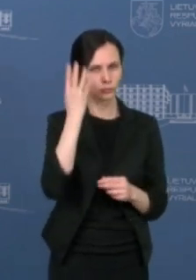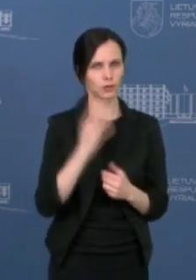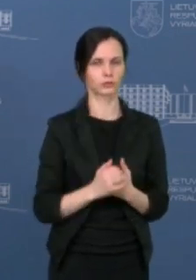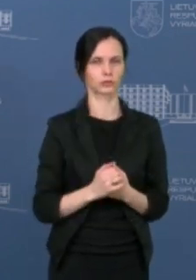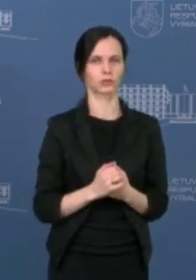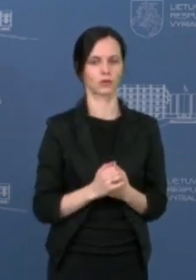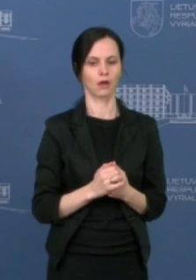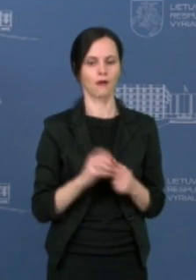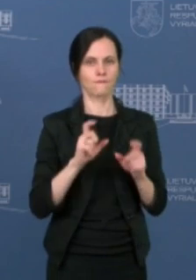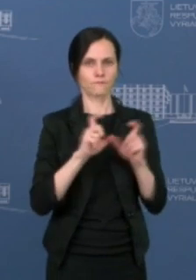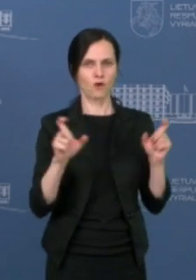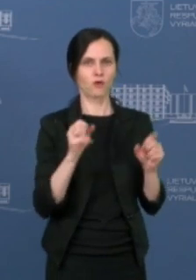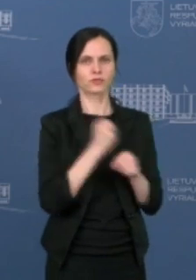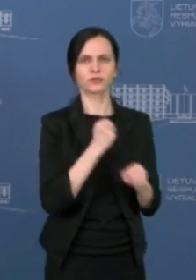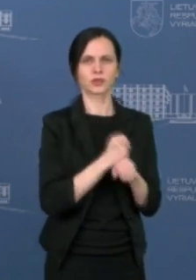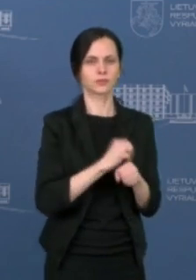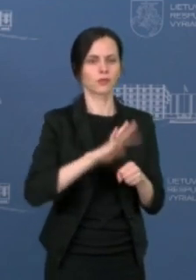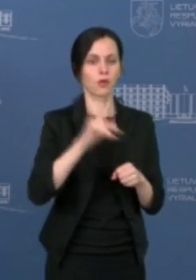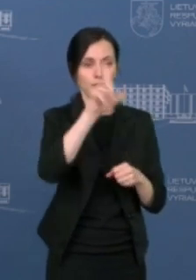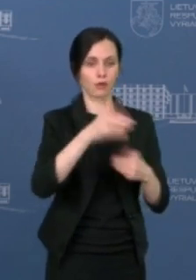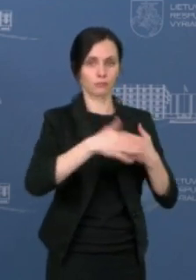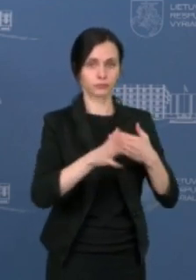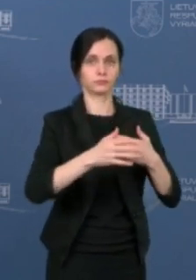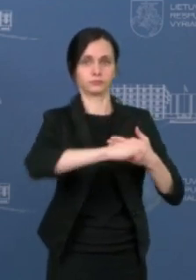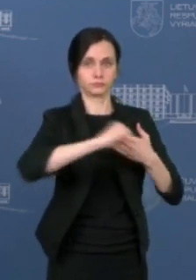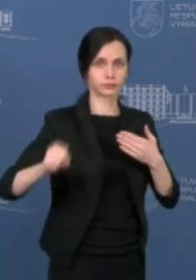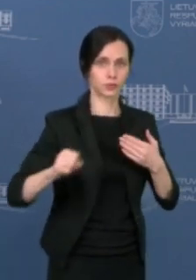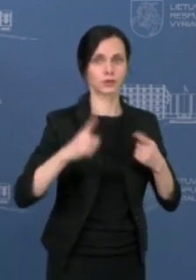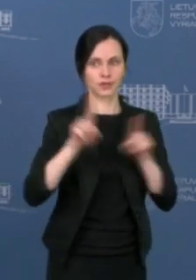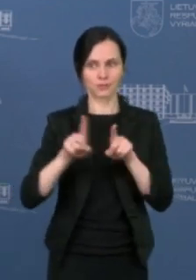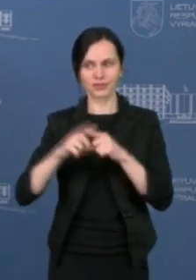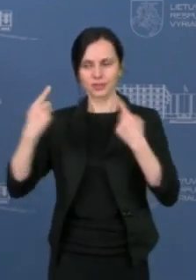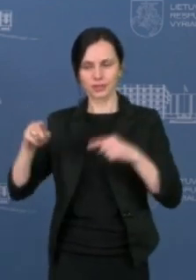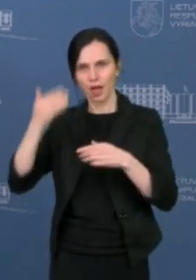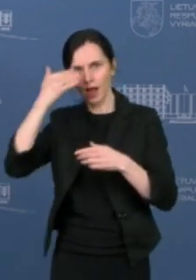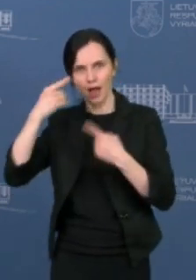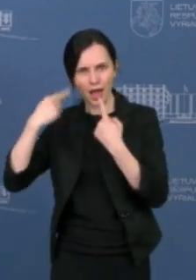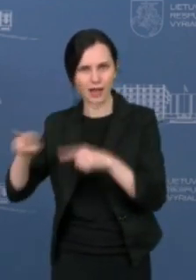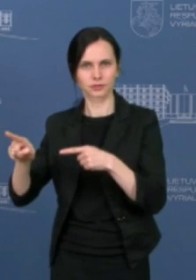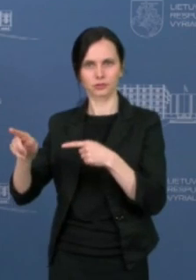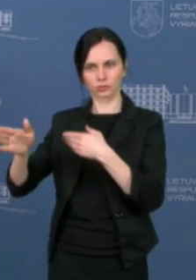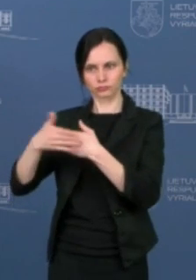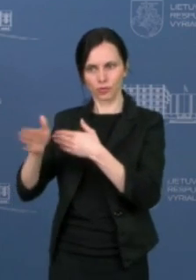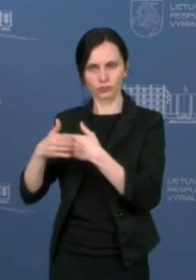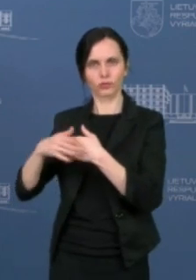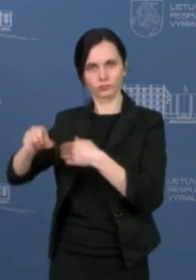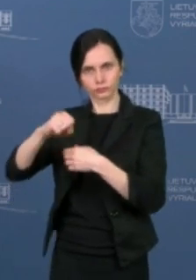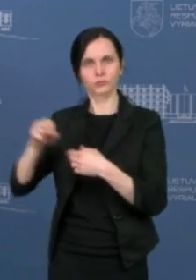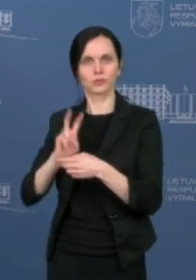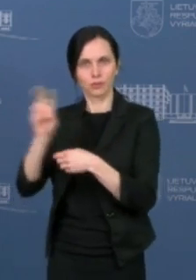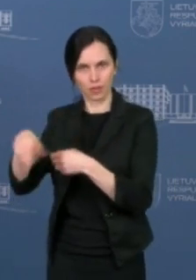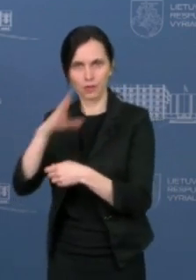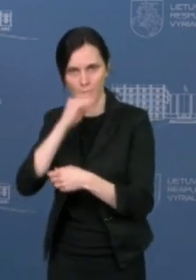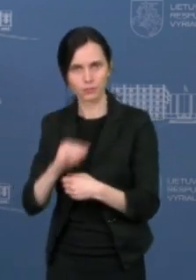veikti ir tos parduotuvės, kurios turi ne tik tiesioginį jėjimą iš lauko, bet ir atskirą jėjimą, kurio naudoja su tik tos parduotuvės klientai. Ir ar